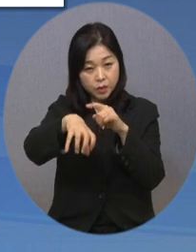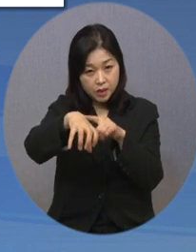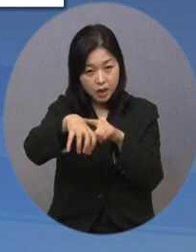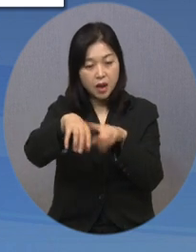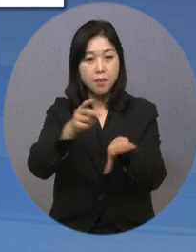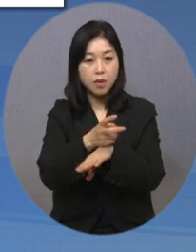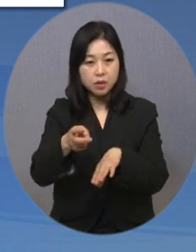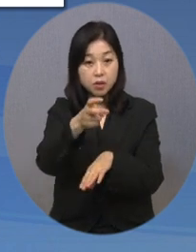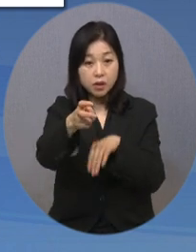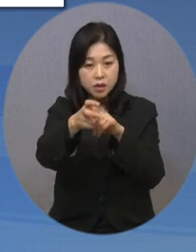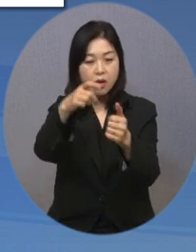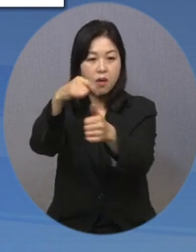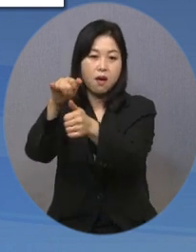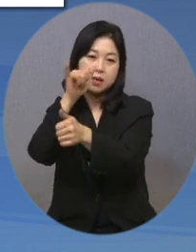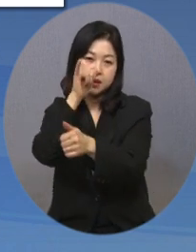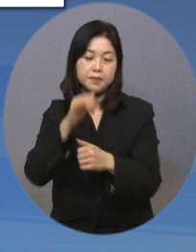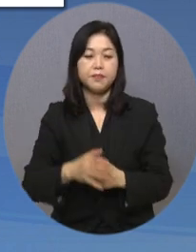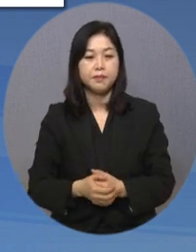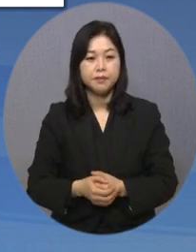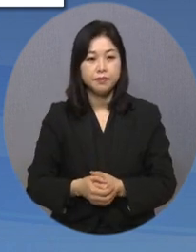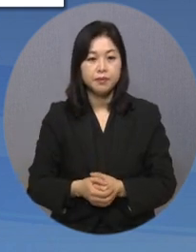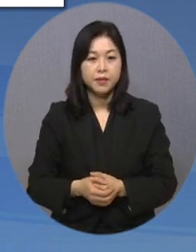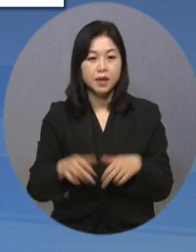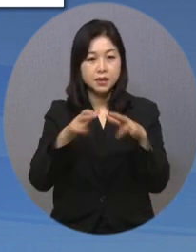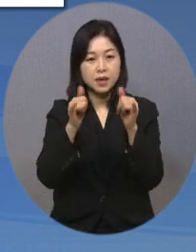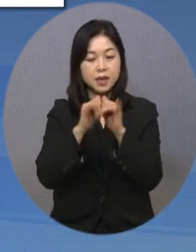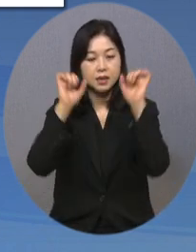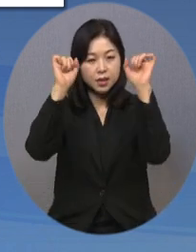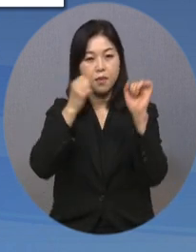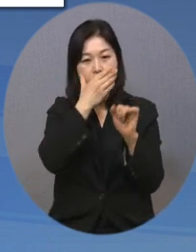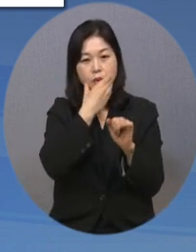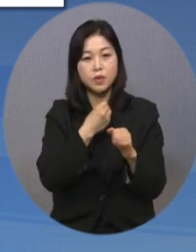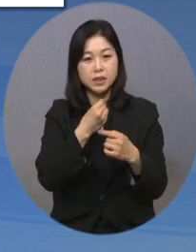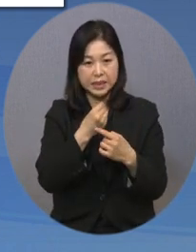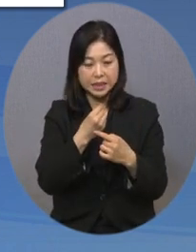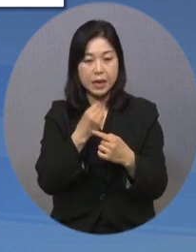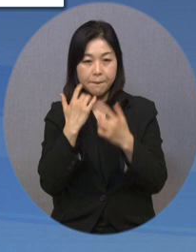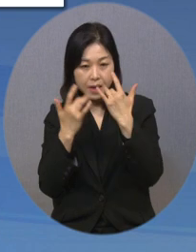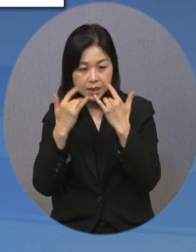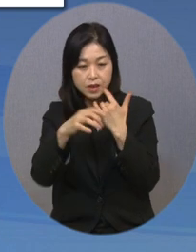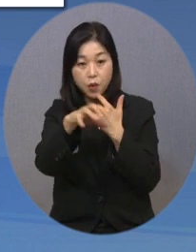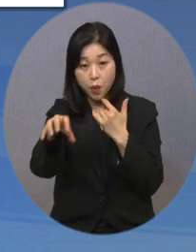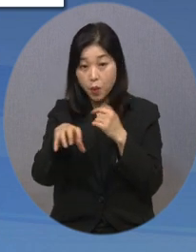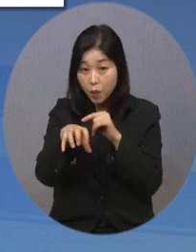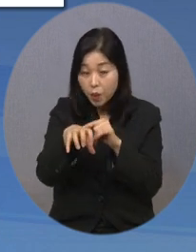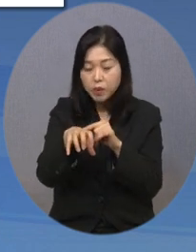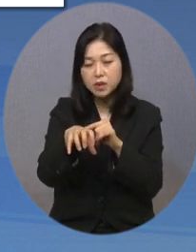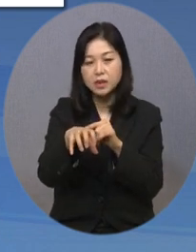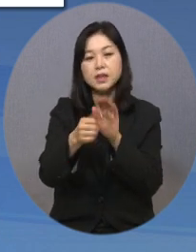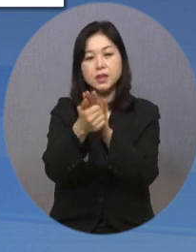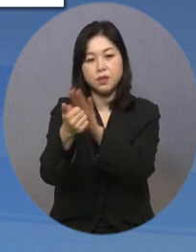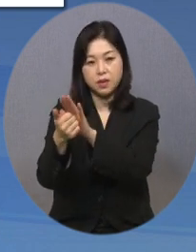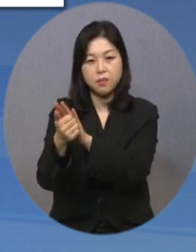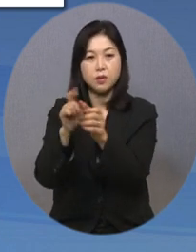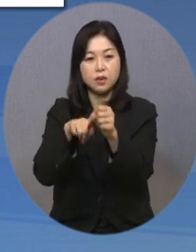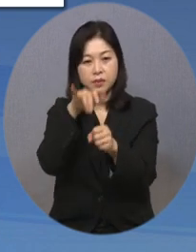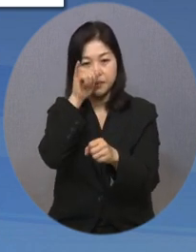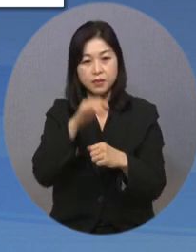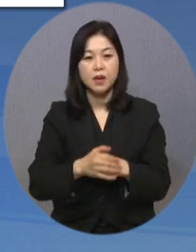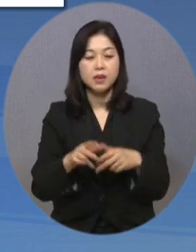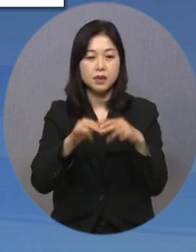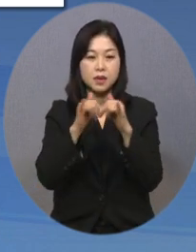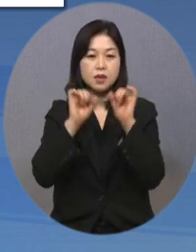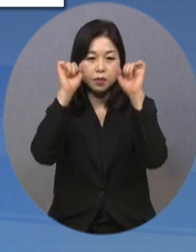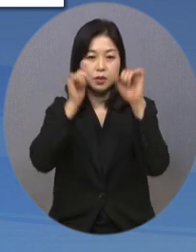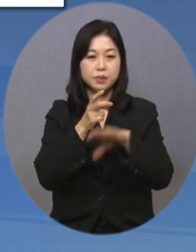방식으로 운영됩니다. 이를 통해 장애인 체육복지의 사각지대를 최소화한다는 취지입니다. 장애인